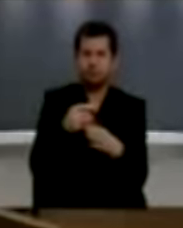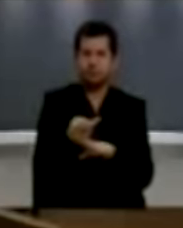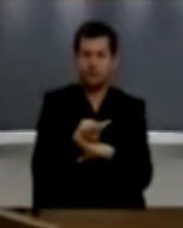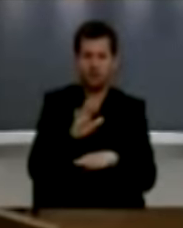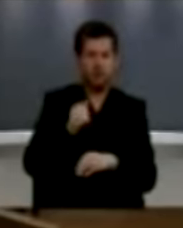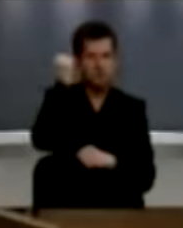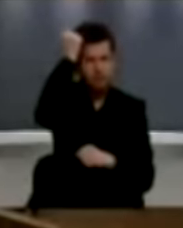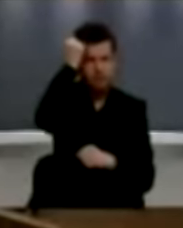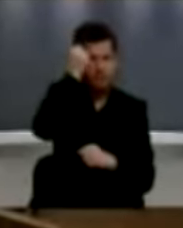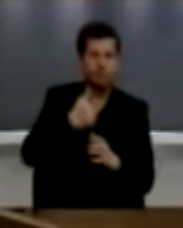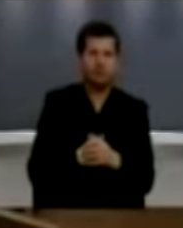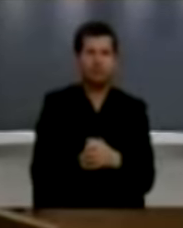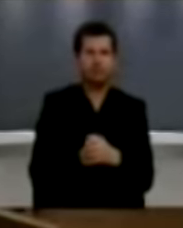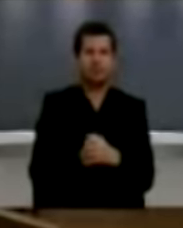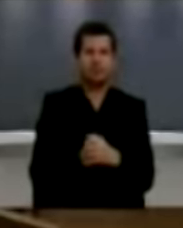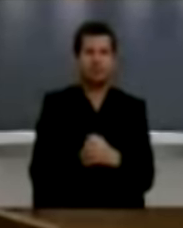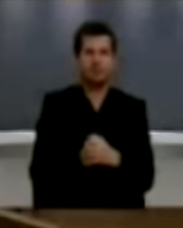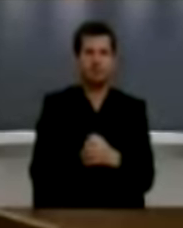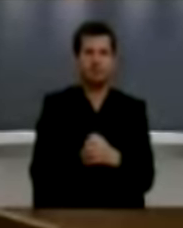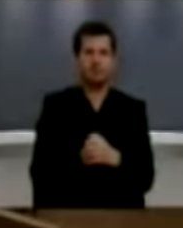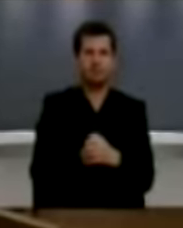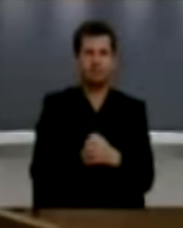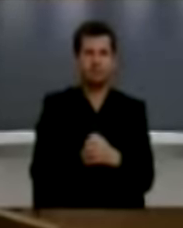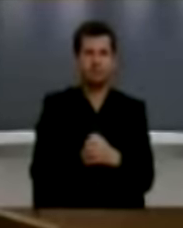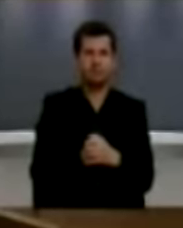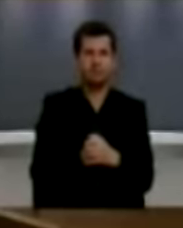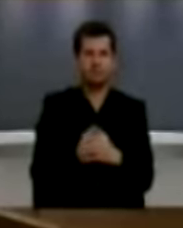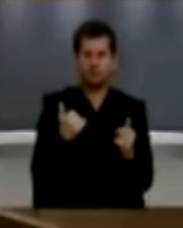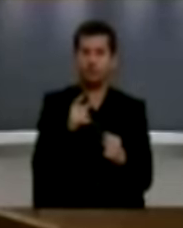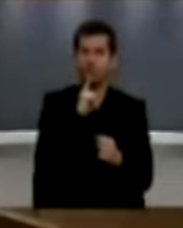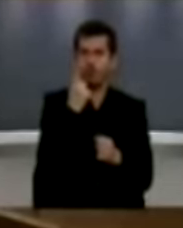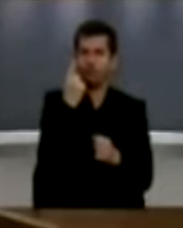Kosovës. E ku është ai një copt tjetër e sovranitetit tonë?